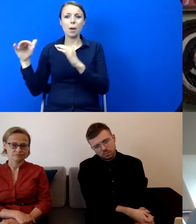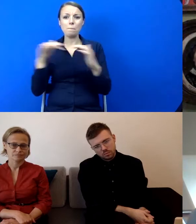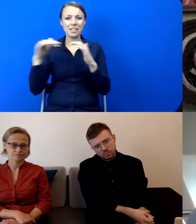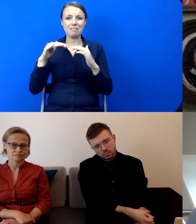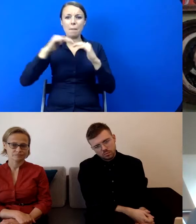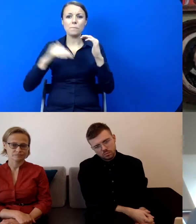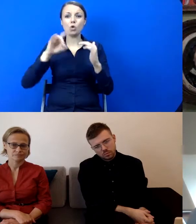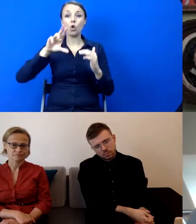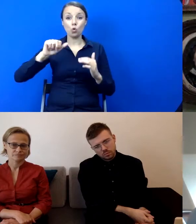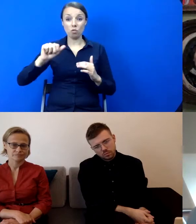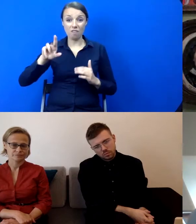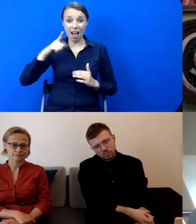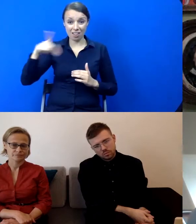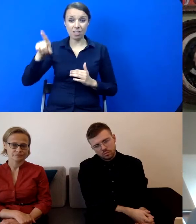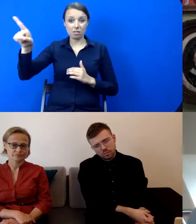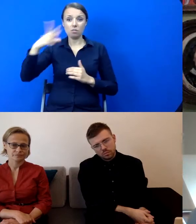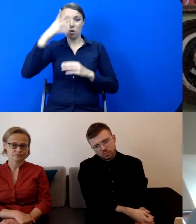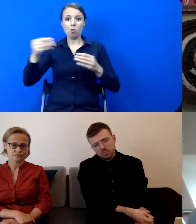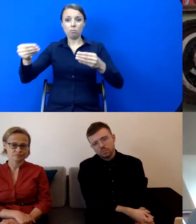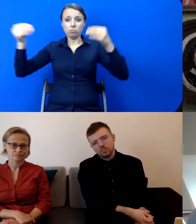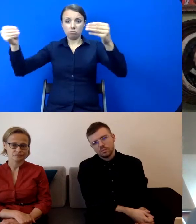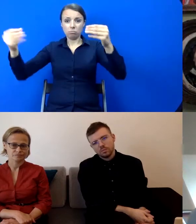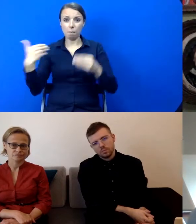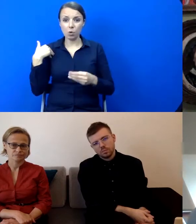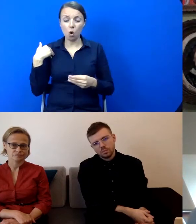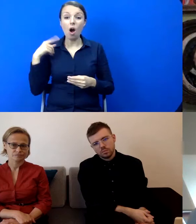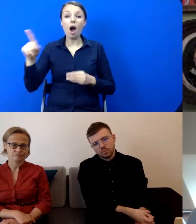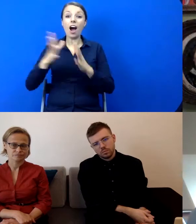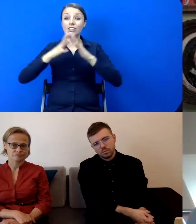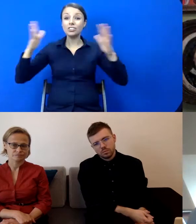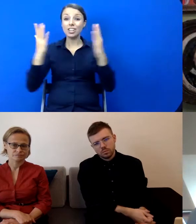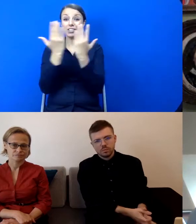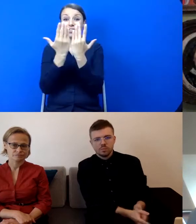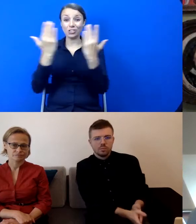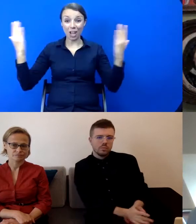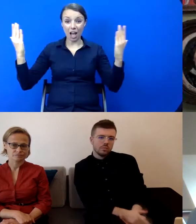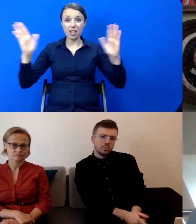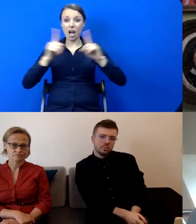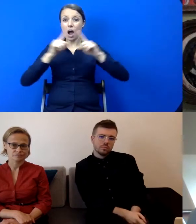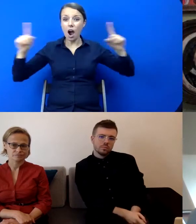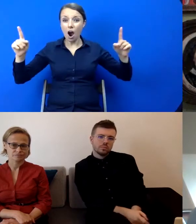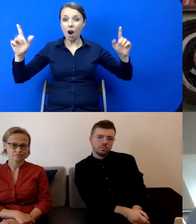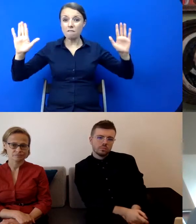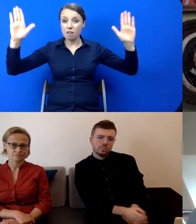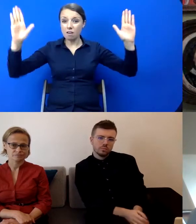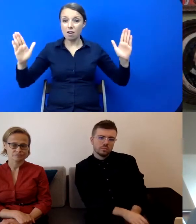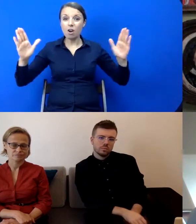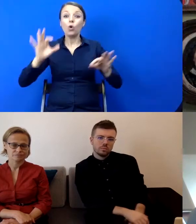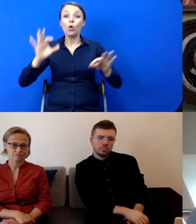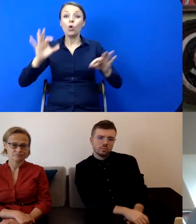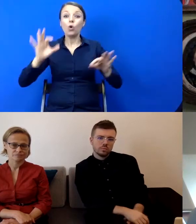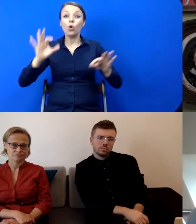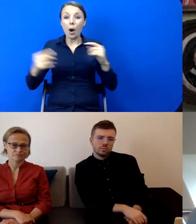eksponowana. I wymiar ściany tejże sali jest właściwie, prawie dokładnie odpowiada